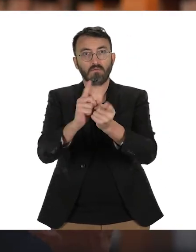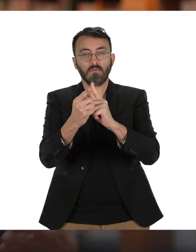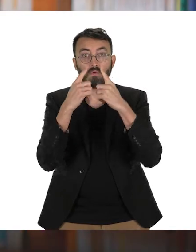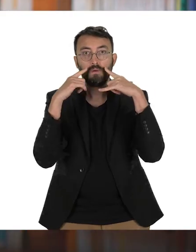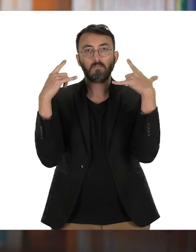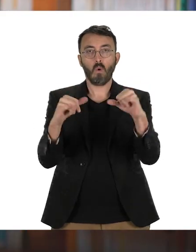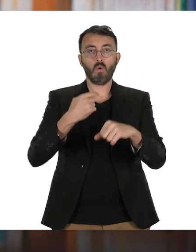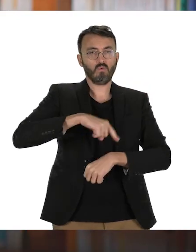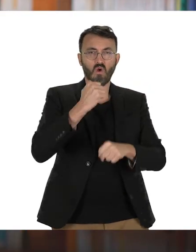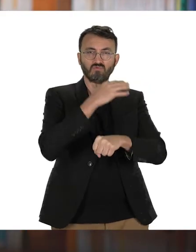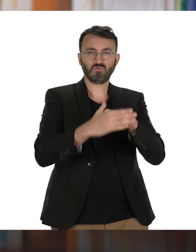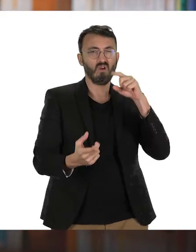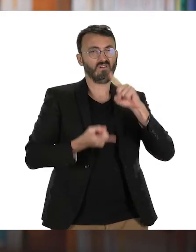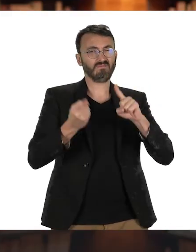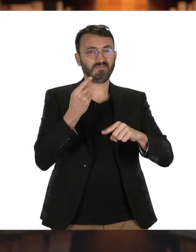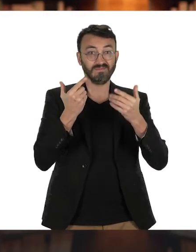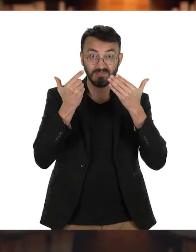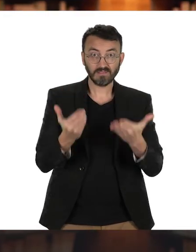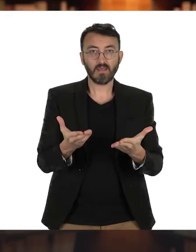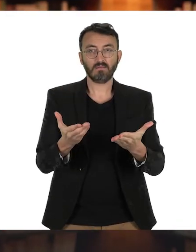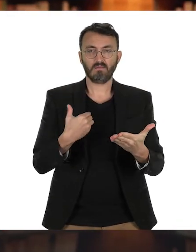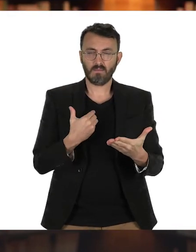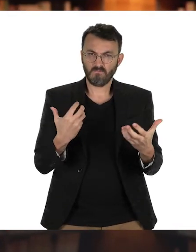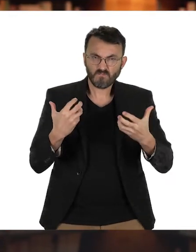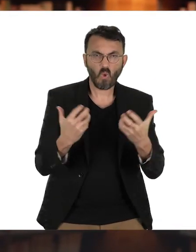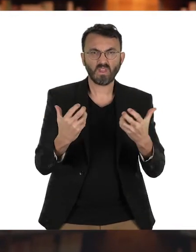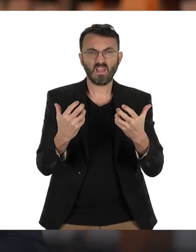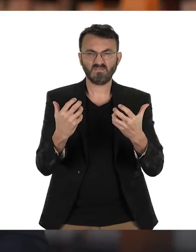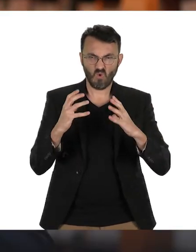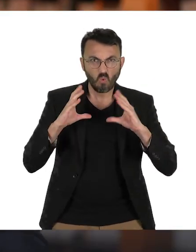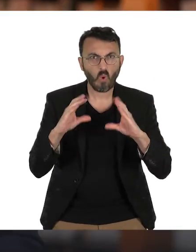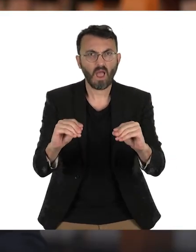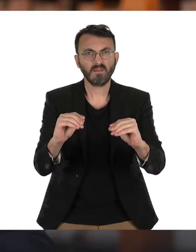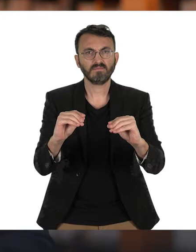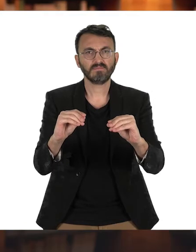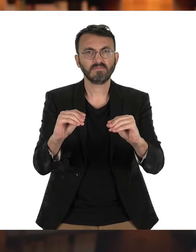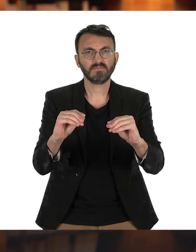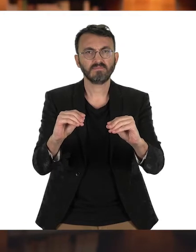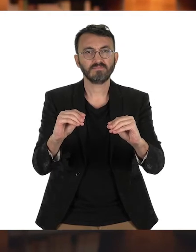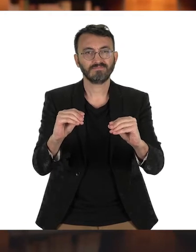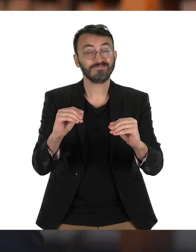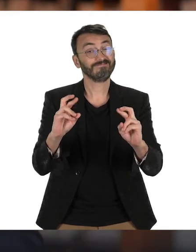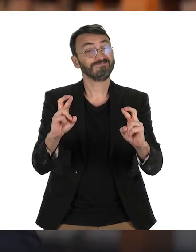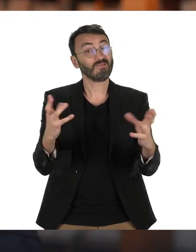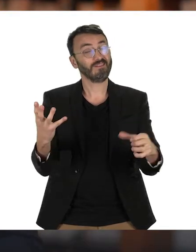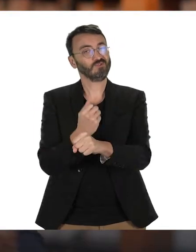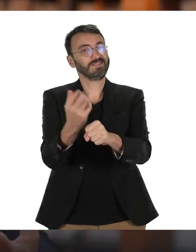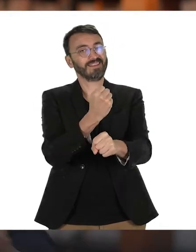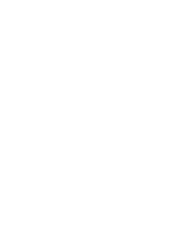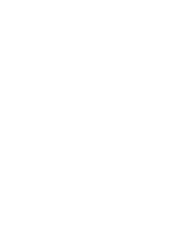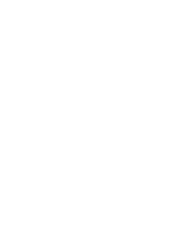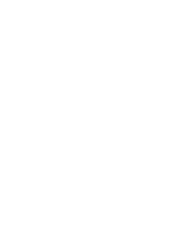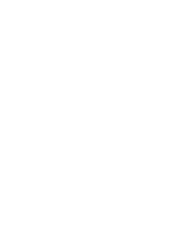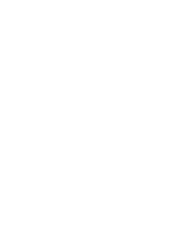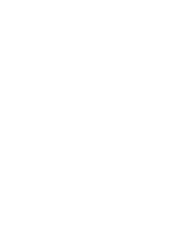une évidence. C'est un enjeu majeur et que nous allons porter avec beaucoup de volonté, beaucoup de pragmatisme et, je l'espère, beaucoup de